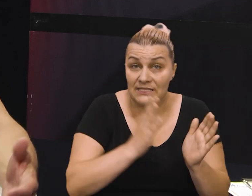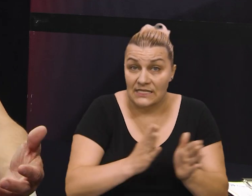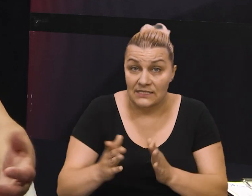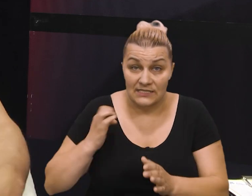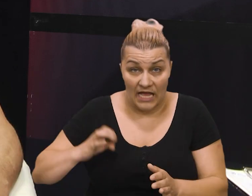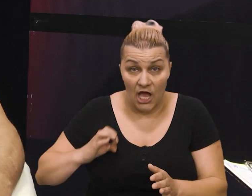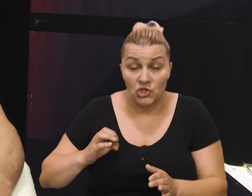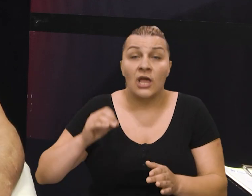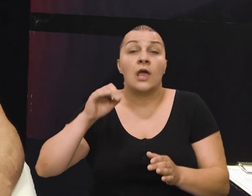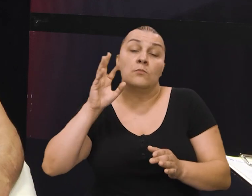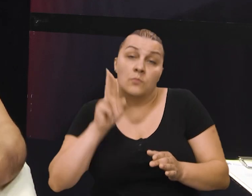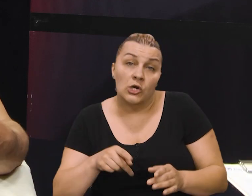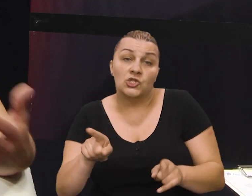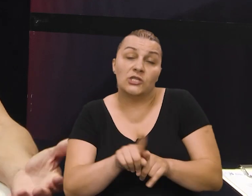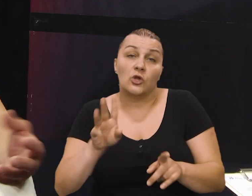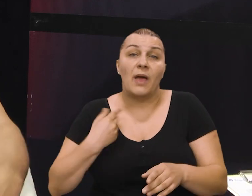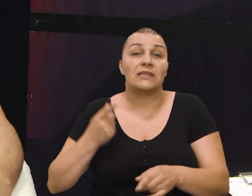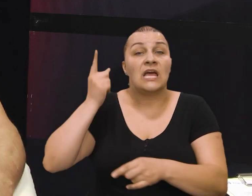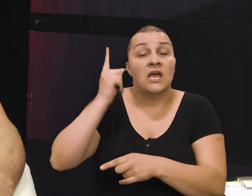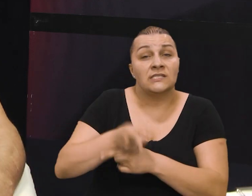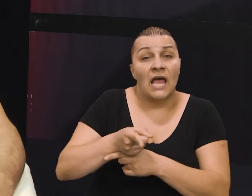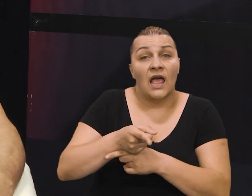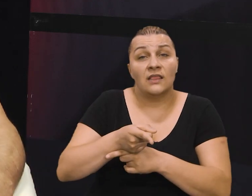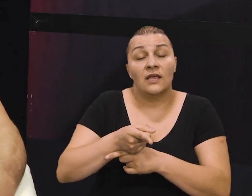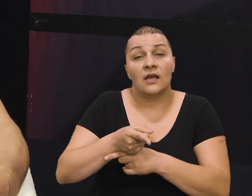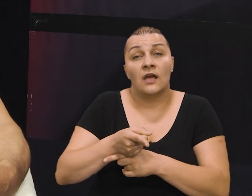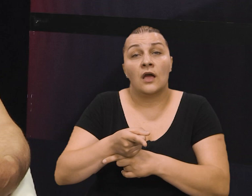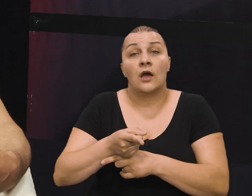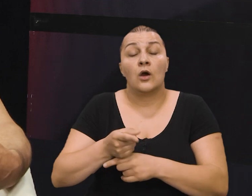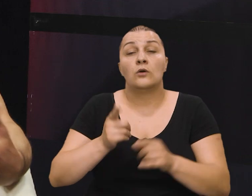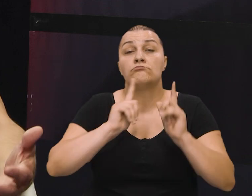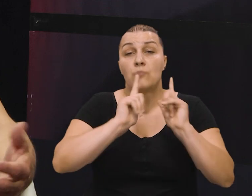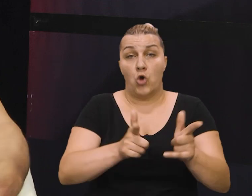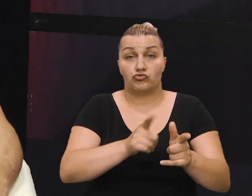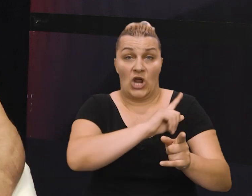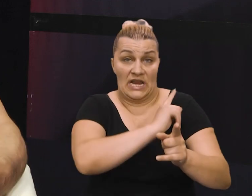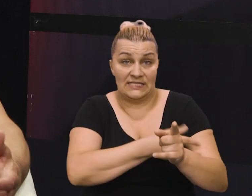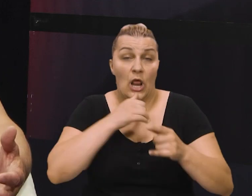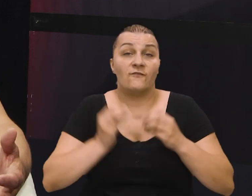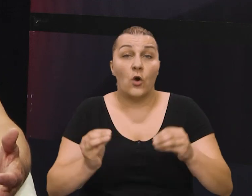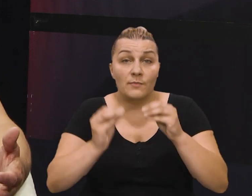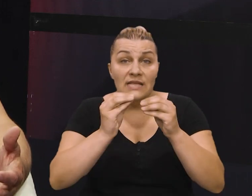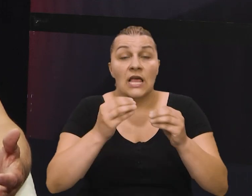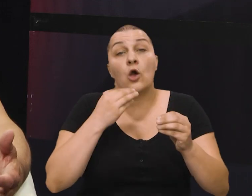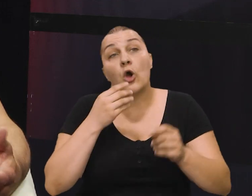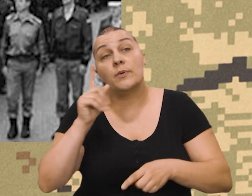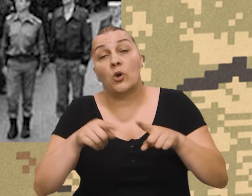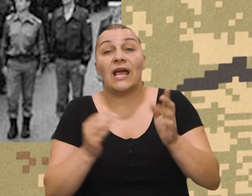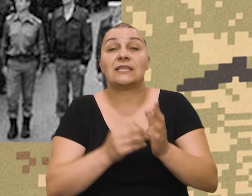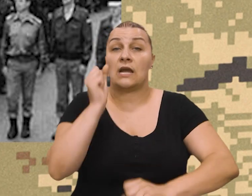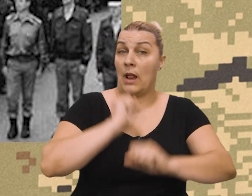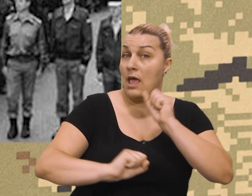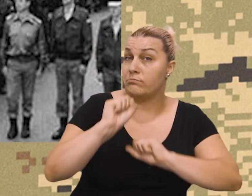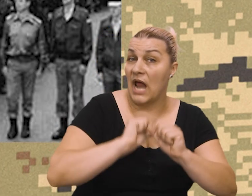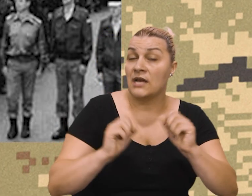da će te zadaće imati i zadaću oružane sile ili formacije, koje bi u datnom